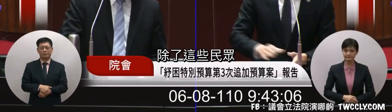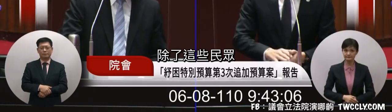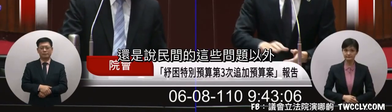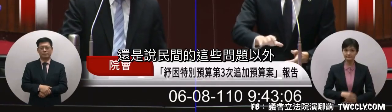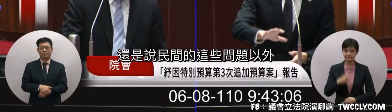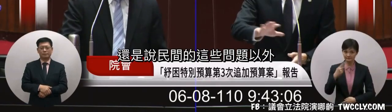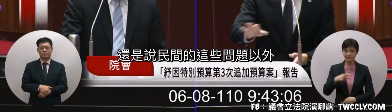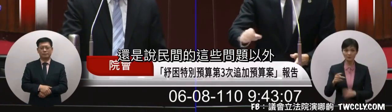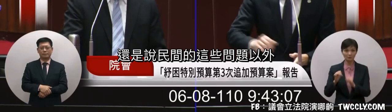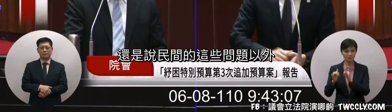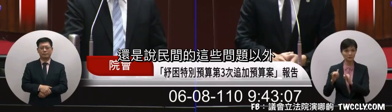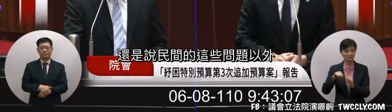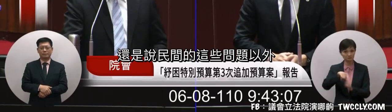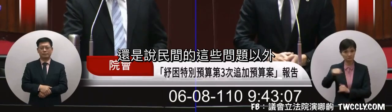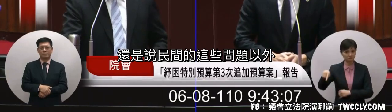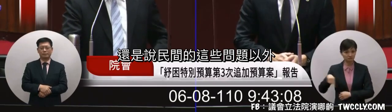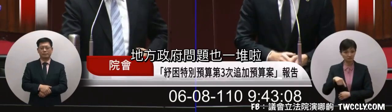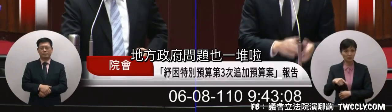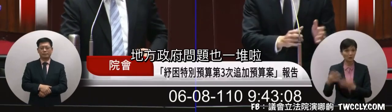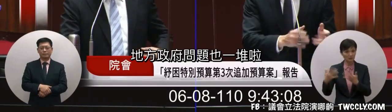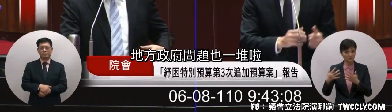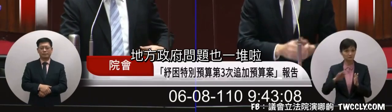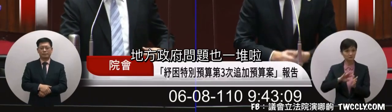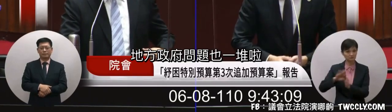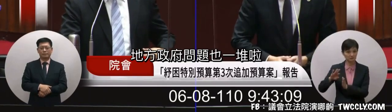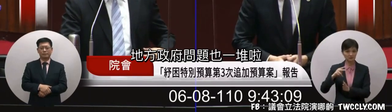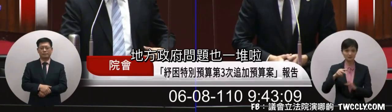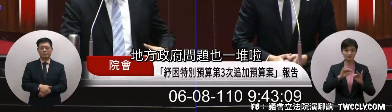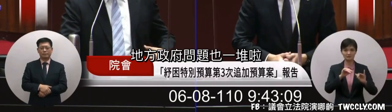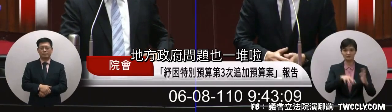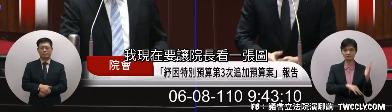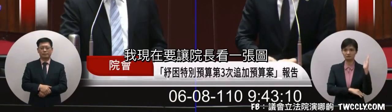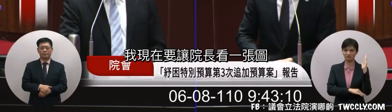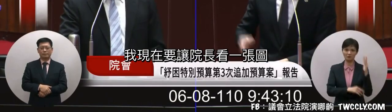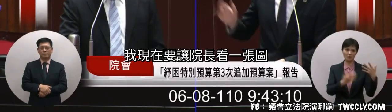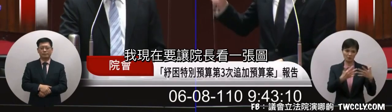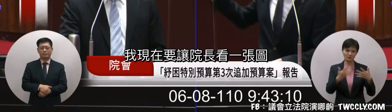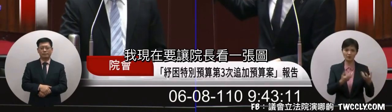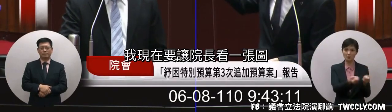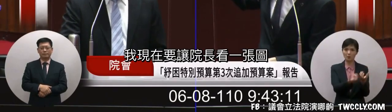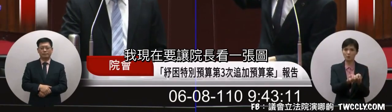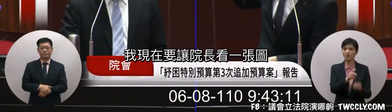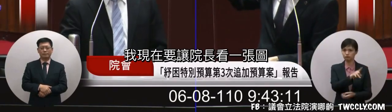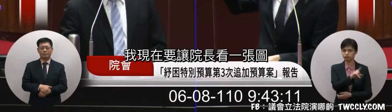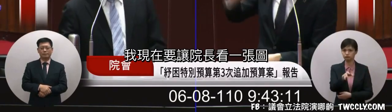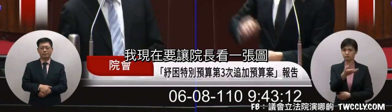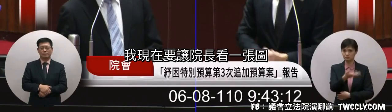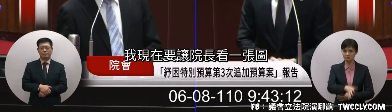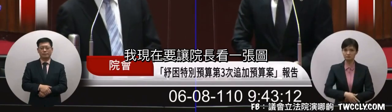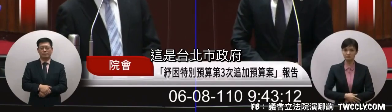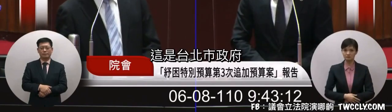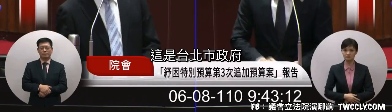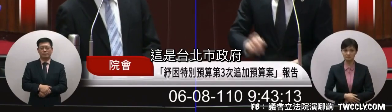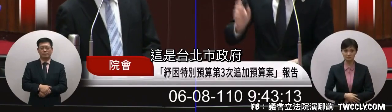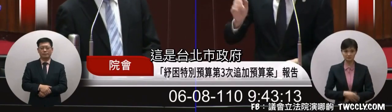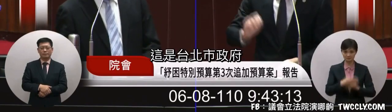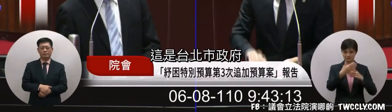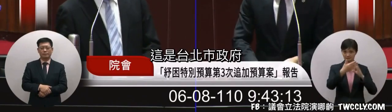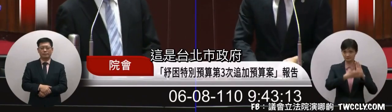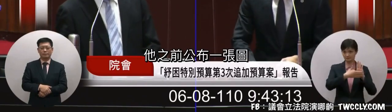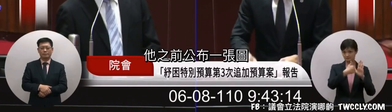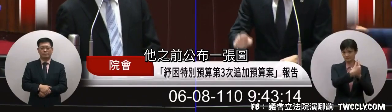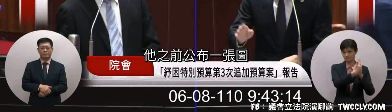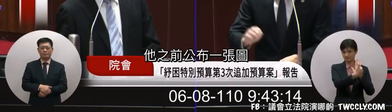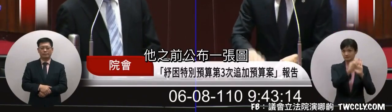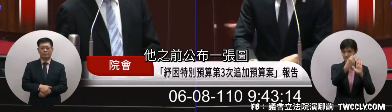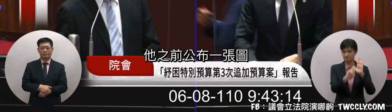了這些民眾那是說民間的這些問題以外政府問題也有一堆我現在已經看了一張圖這是台北市